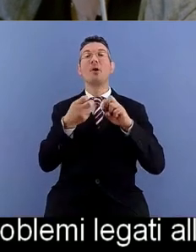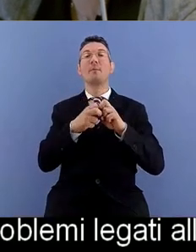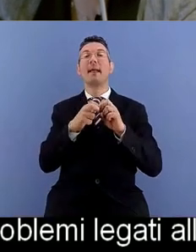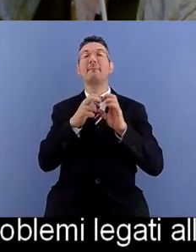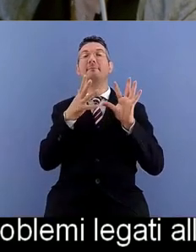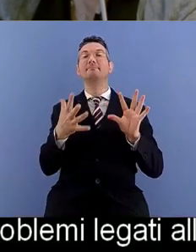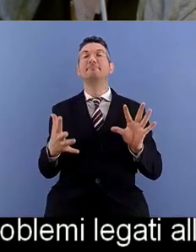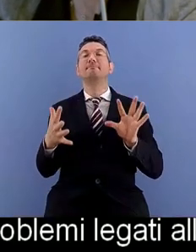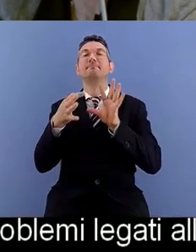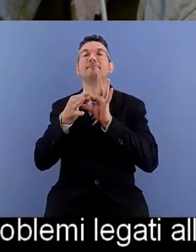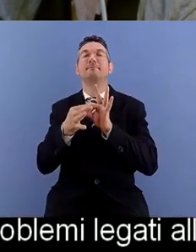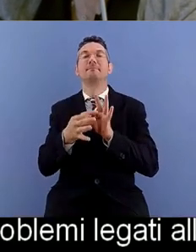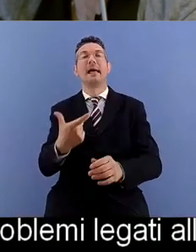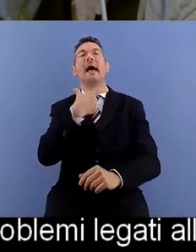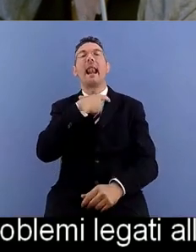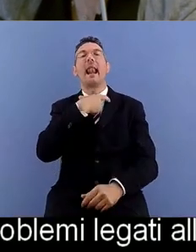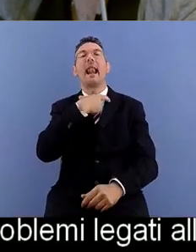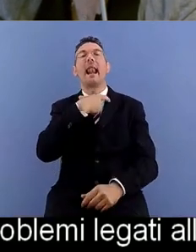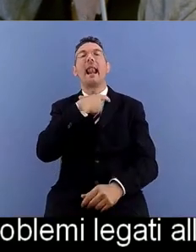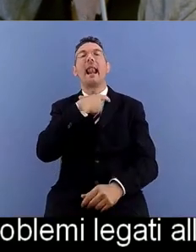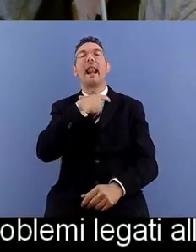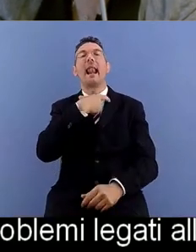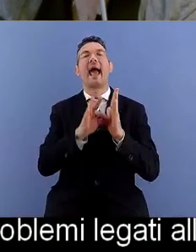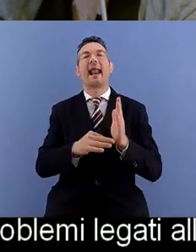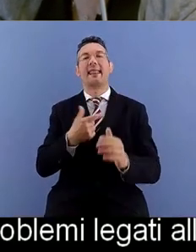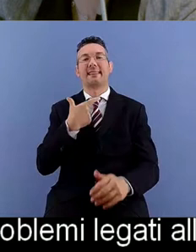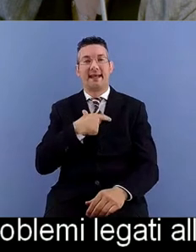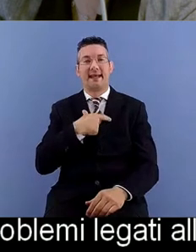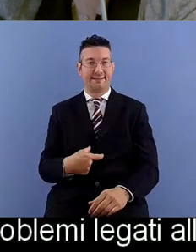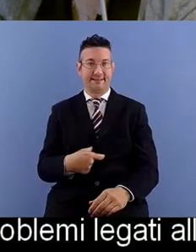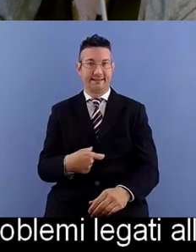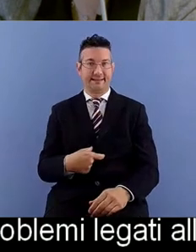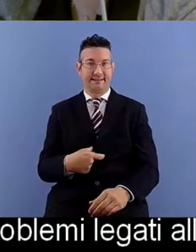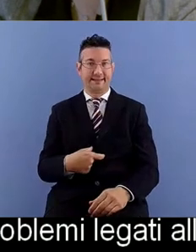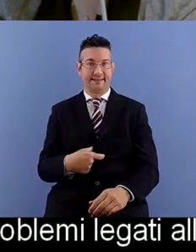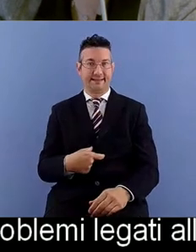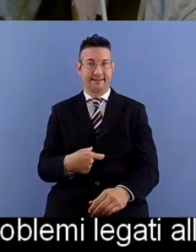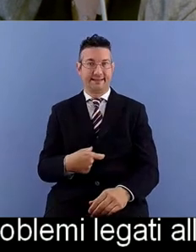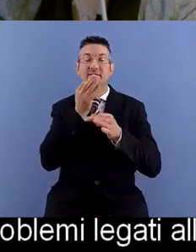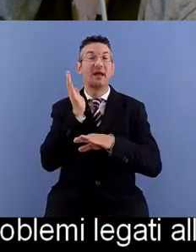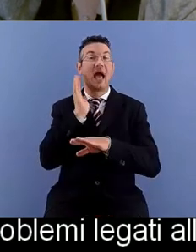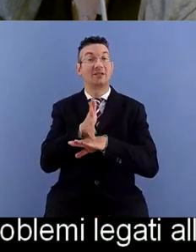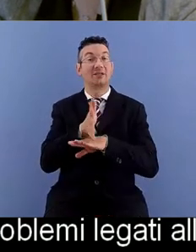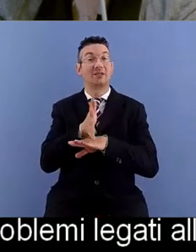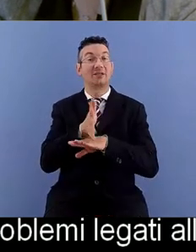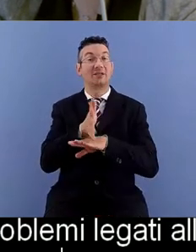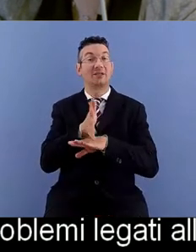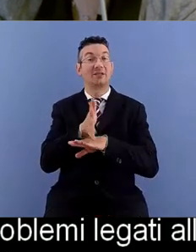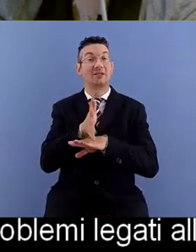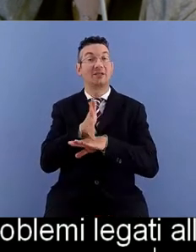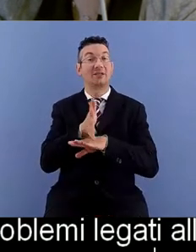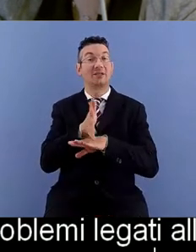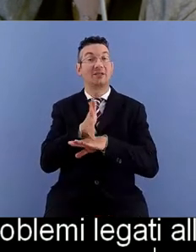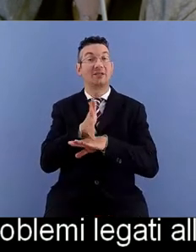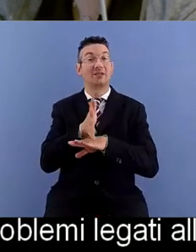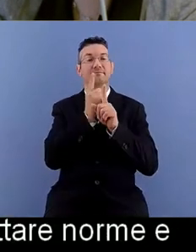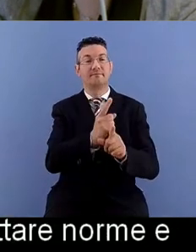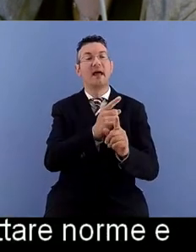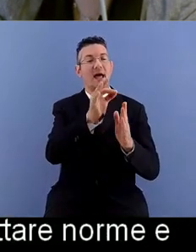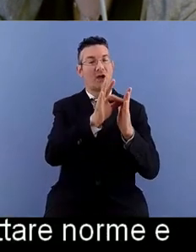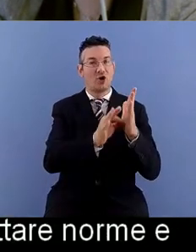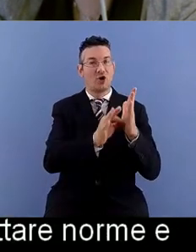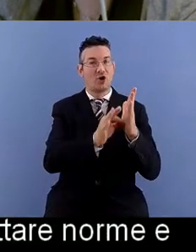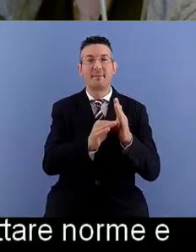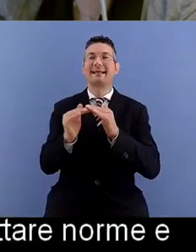persona quindi l'accessibilità deve rispettare norme e standard ufficiali ma poi bisogna andare